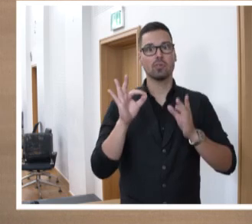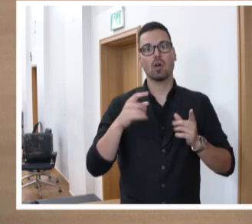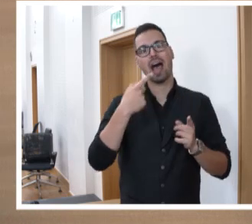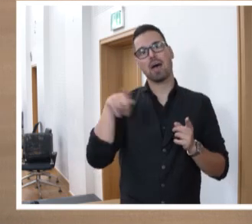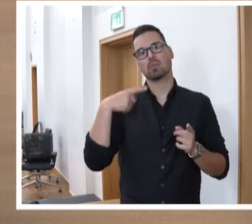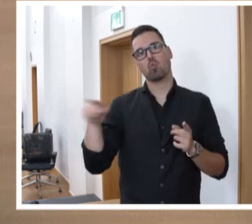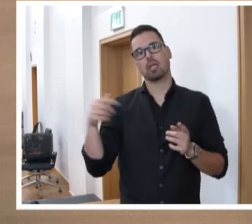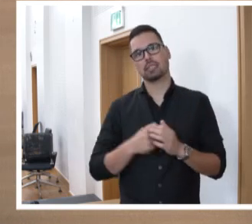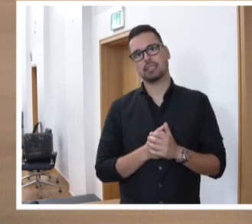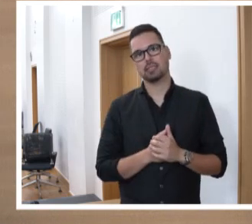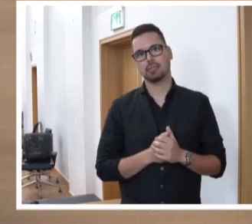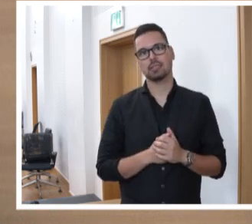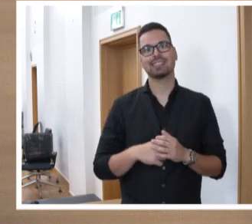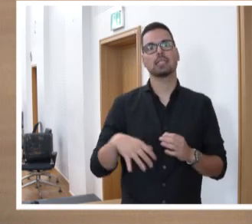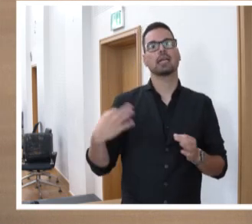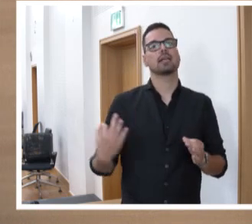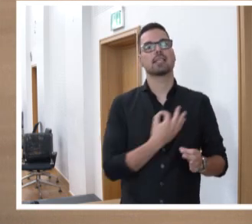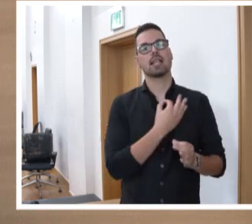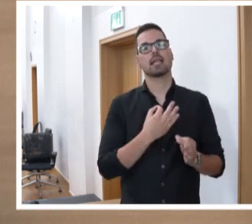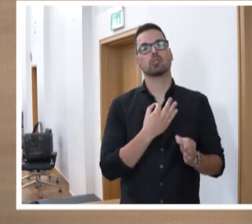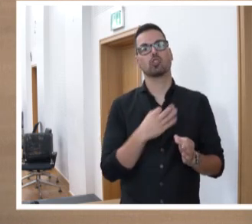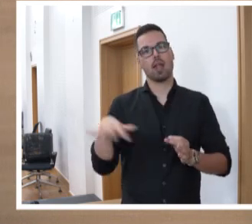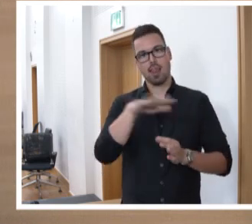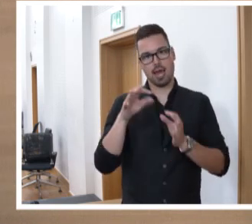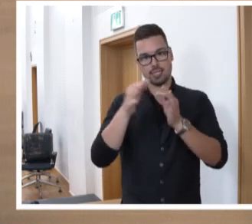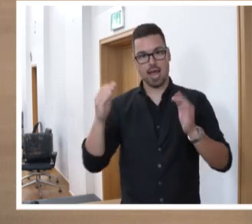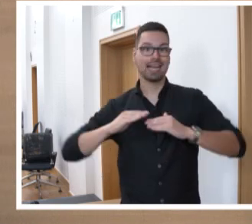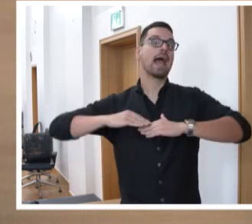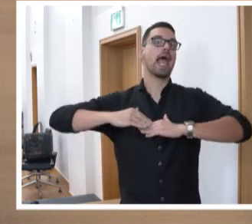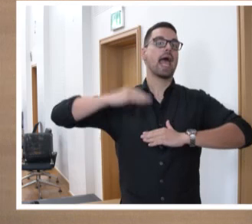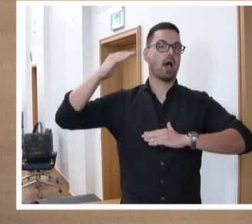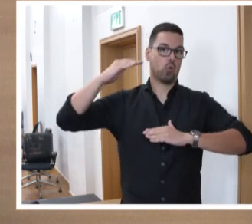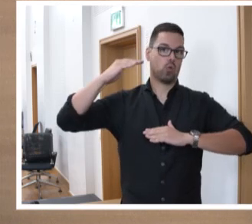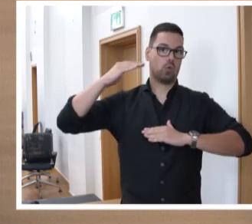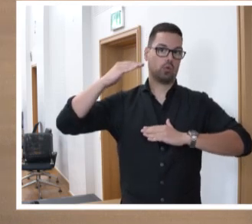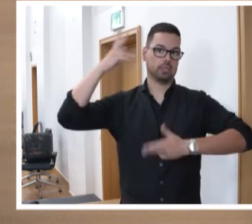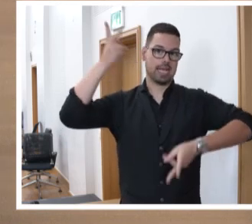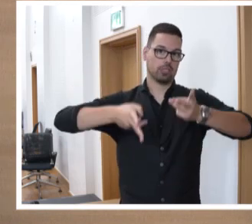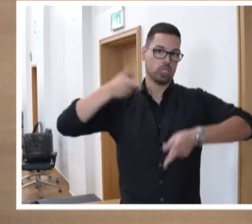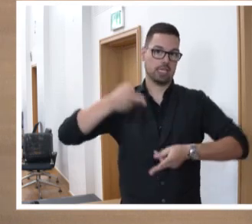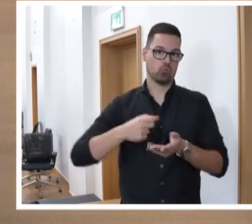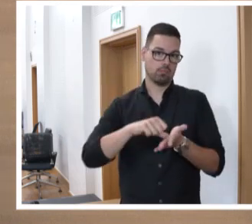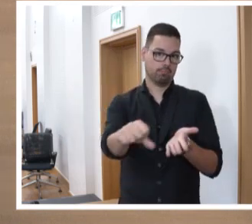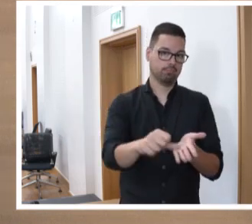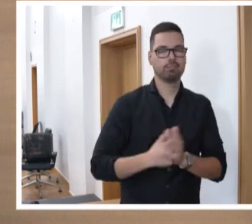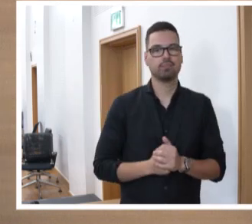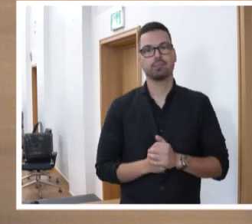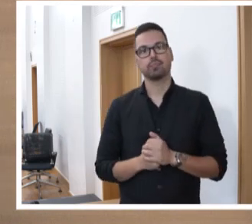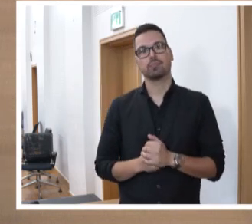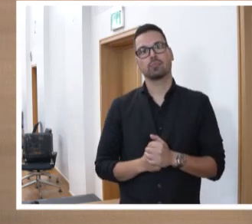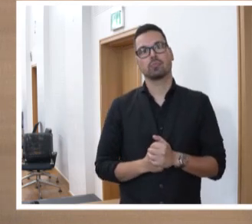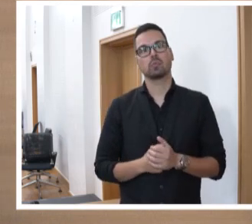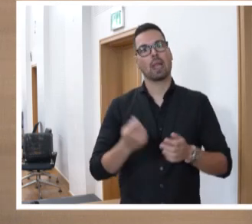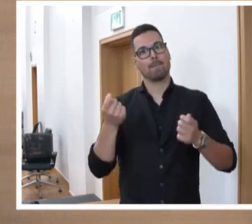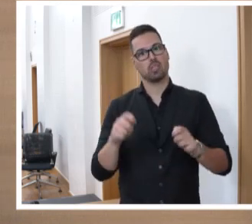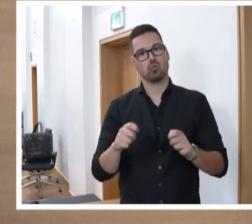Der saarländische Landtag hat sich einen Maßstab für die Erhöhung der Abgeordnetenentschädigung gegeben. In einem einstimmigen